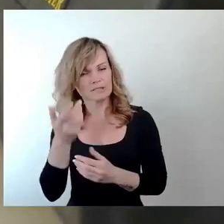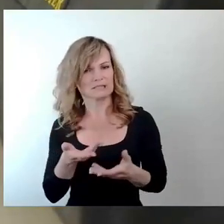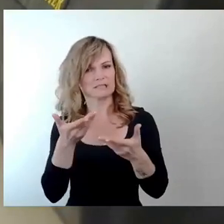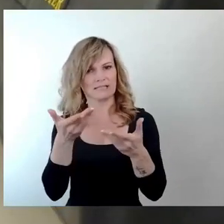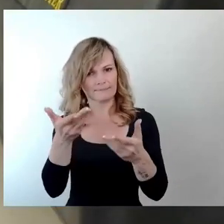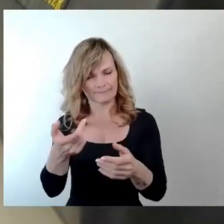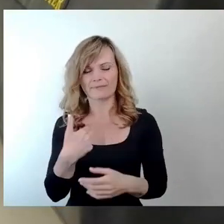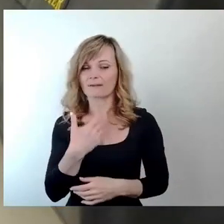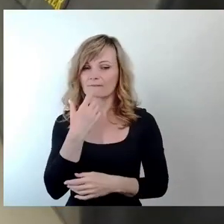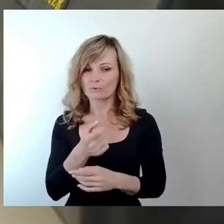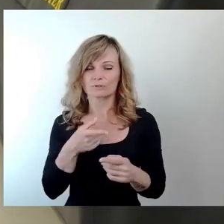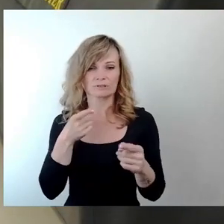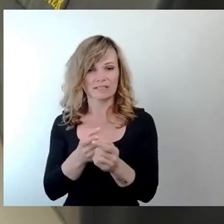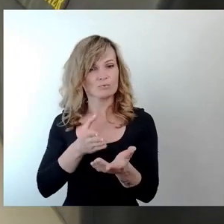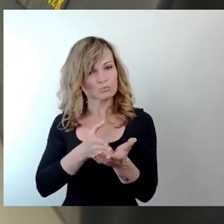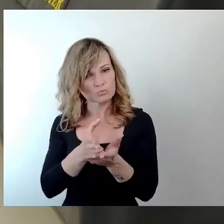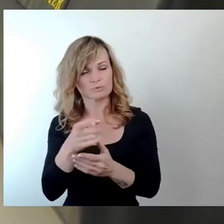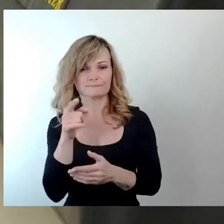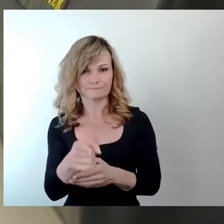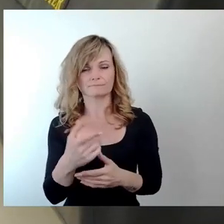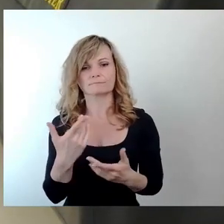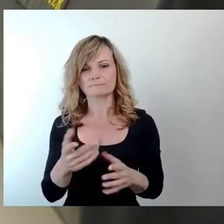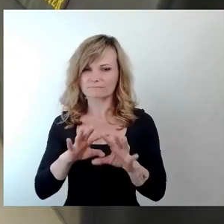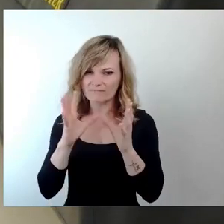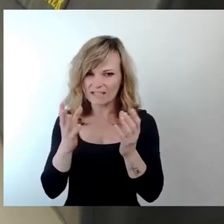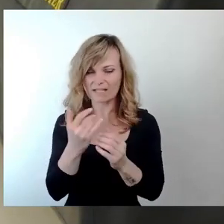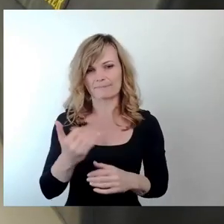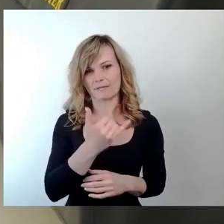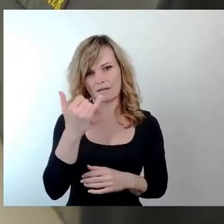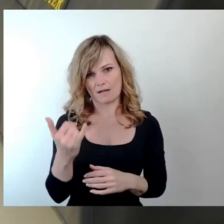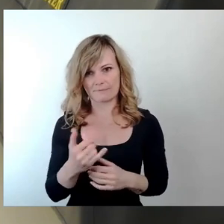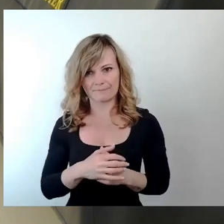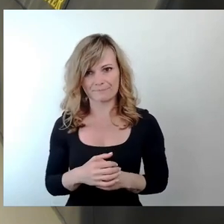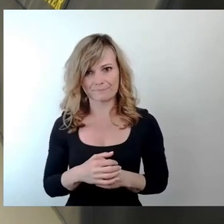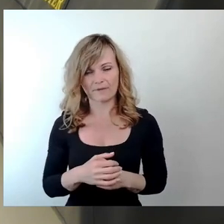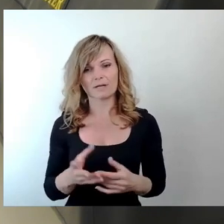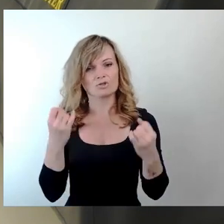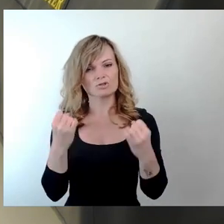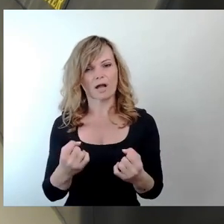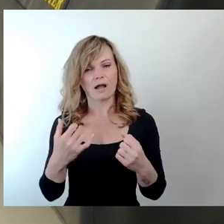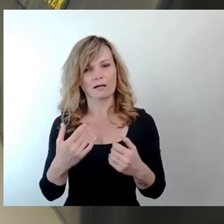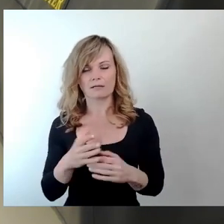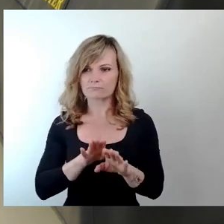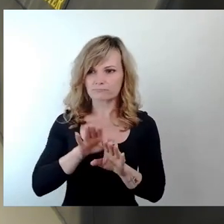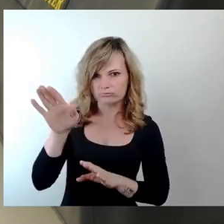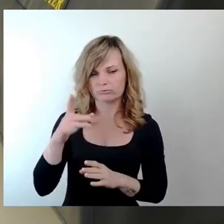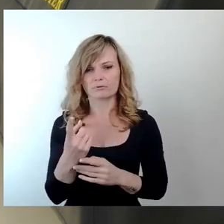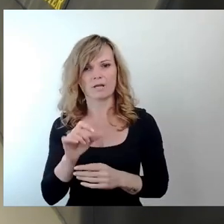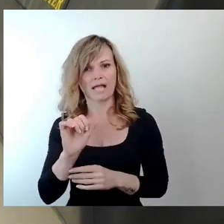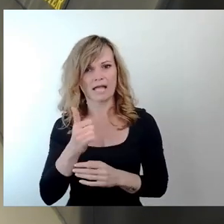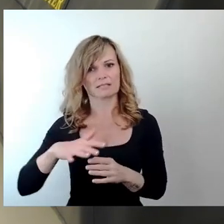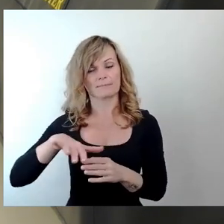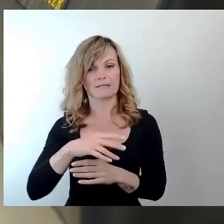machen, auch über das gesamte Jahr. Wir haben ja einen starken Boom und sind erster Platz bei der Hotelauslastung im